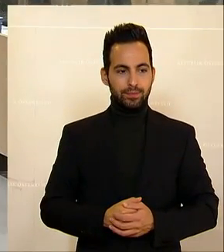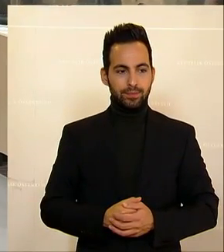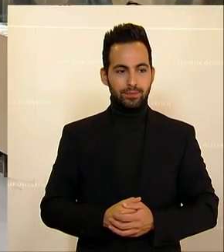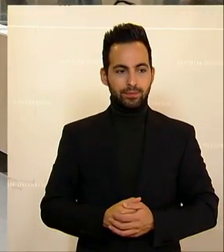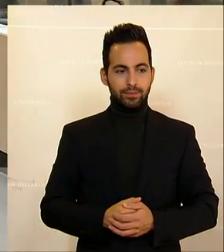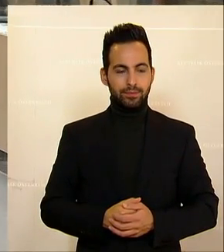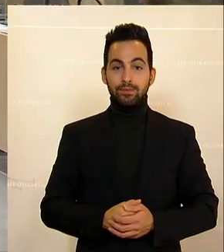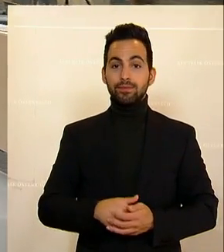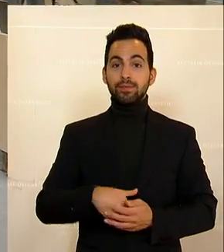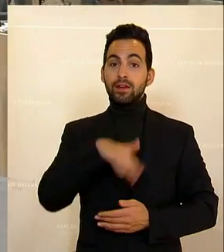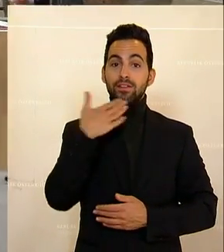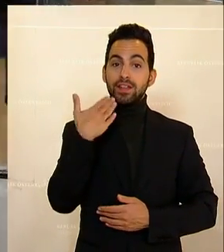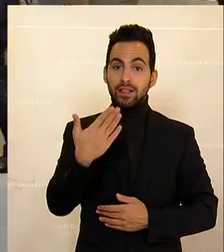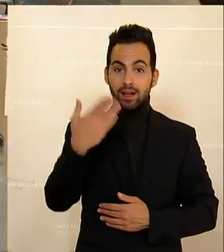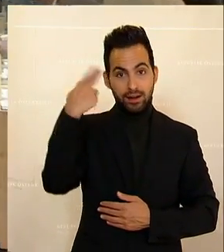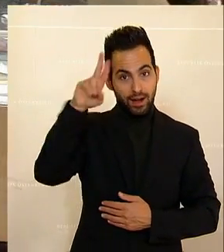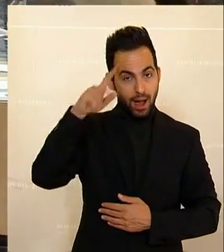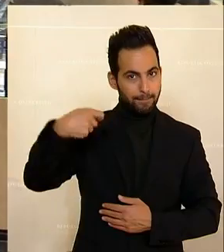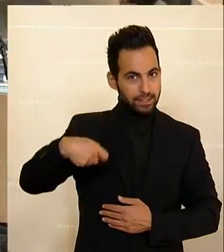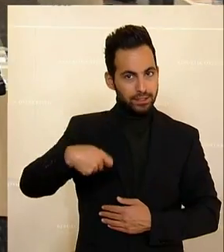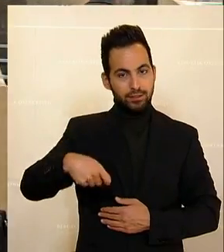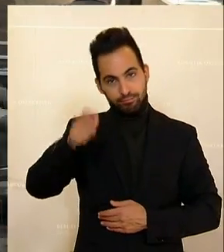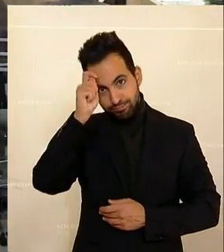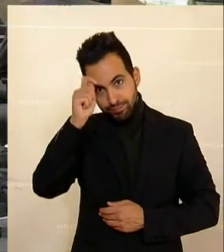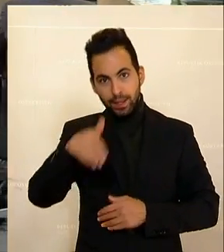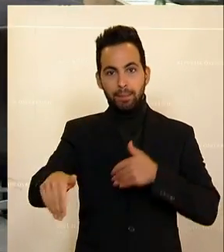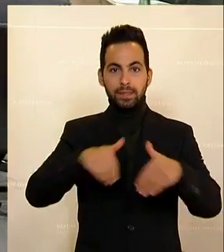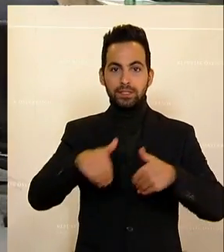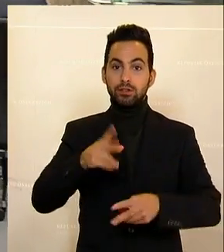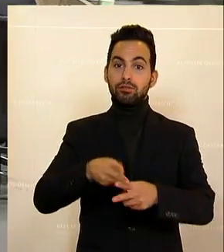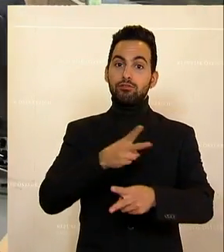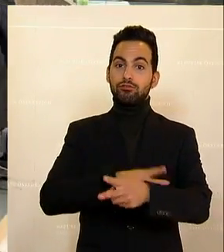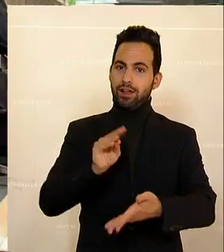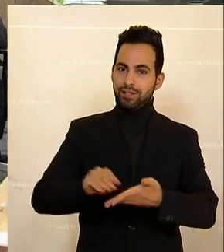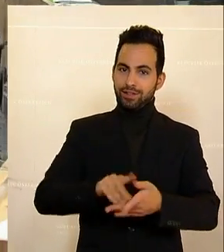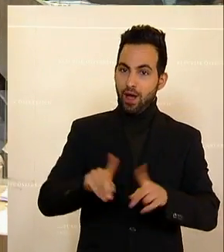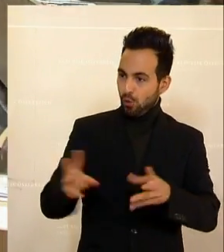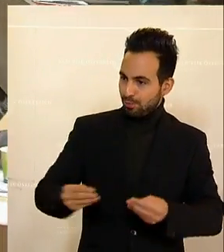Bei dem Pilotprojekt, das in Salzburg starten soll, sollen Menschen an einem Ort Unterstützung, Beratung und Hilfe bekommen. ausführen können. Aber